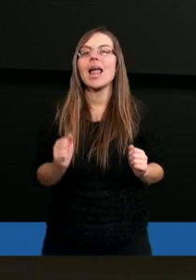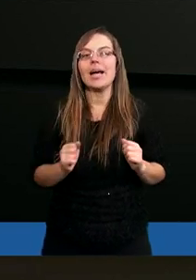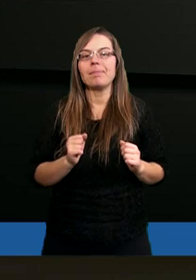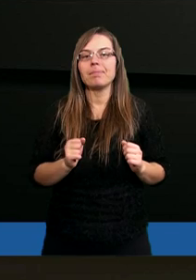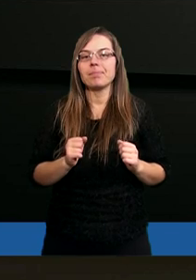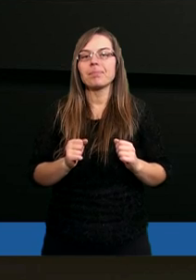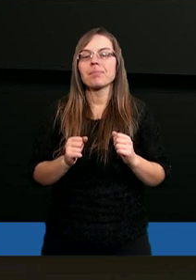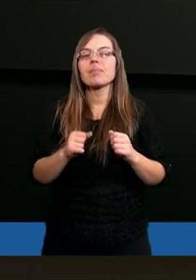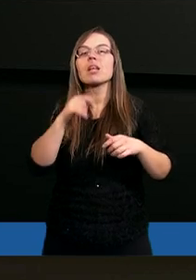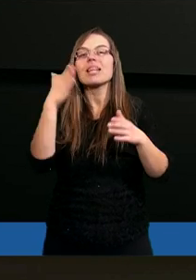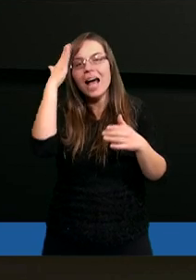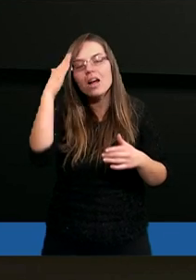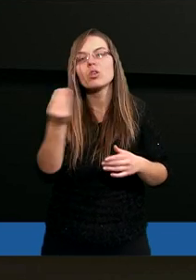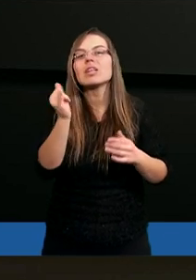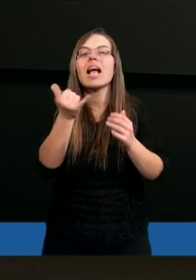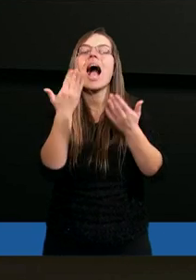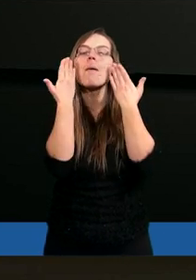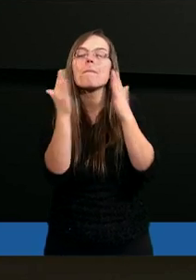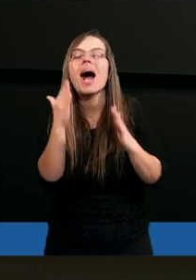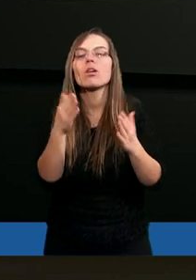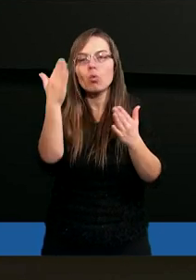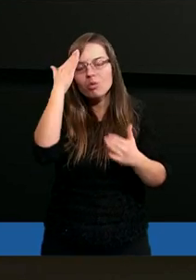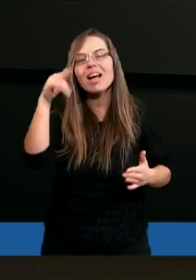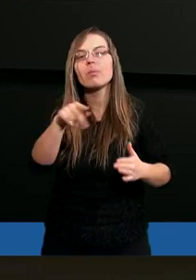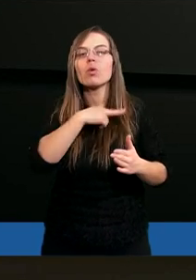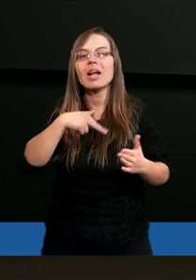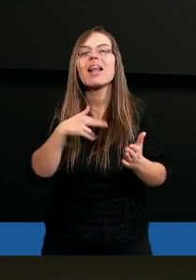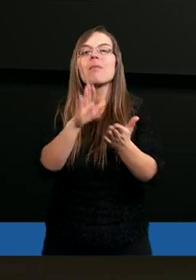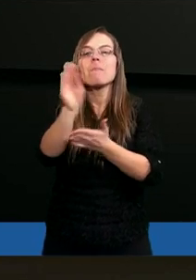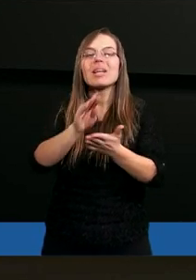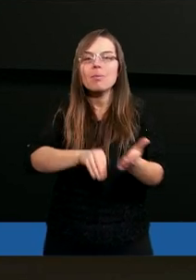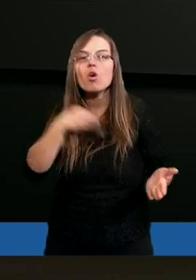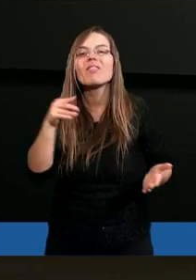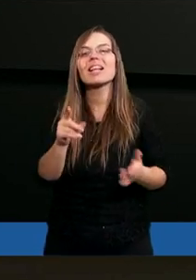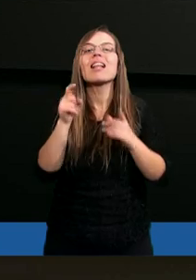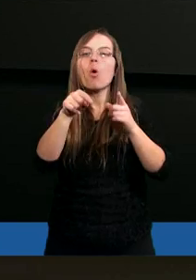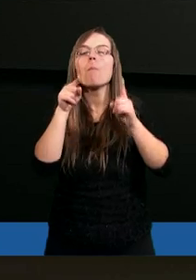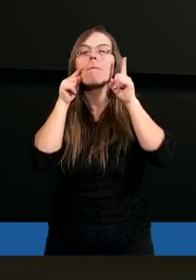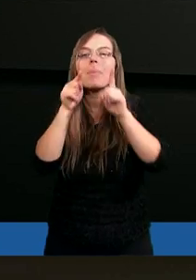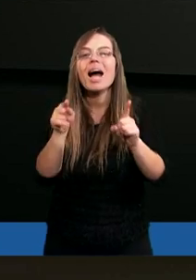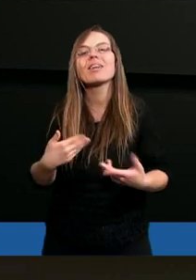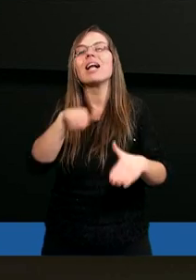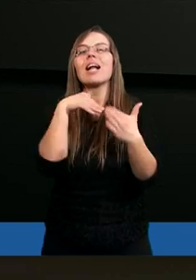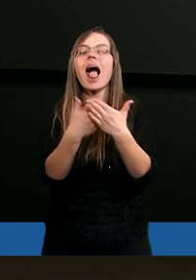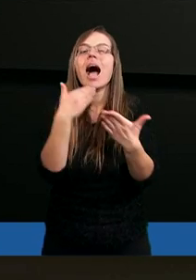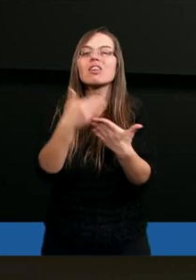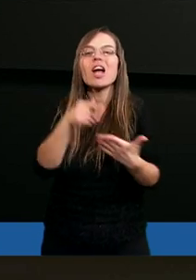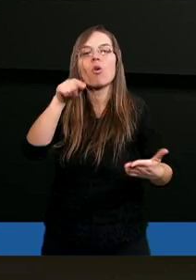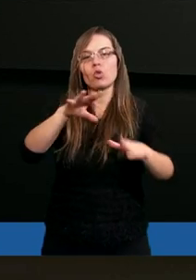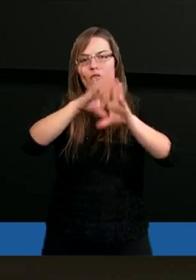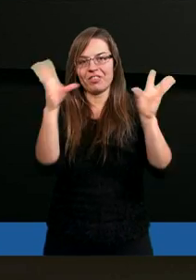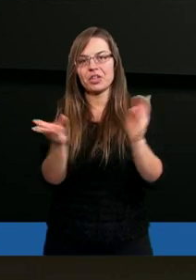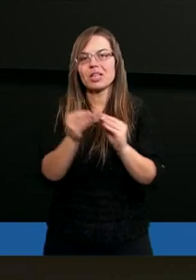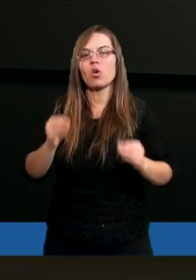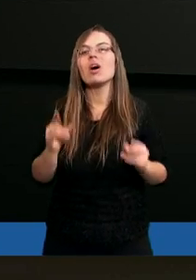Izajasz jeszcze raz tak bardzo uświadamia nam, Pismo Święte, tak bardzo uświadamia nam tą prawdę, dlaczego to